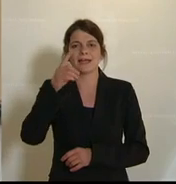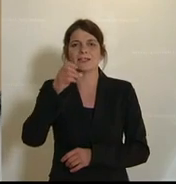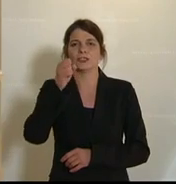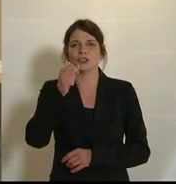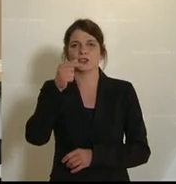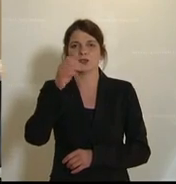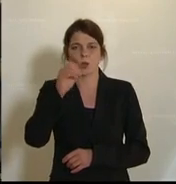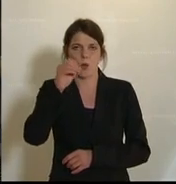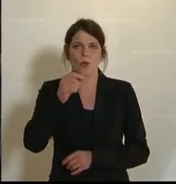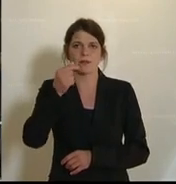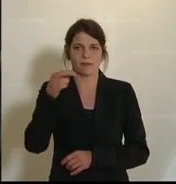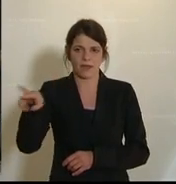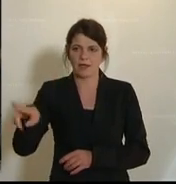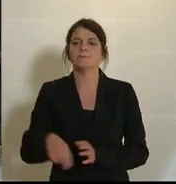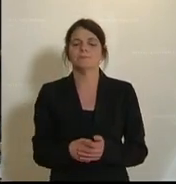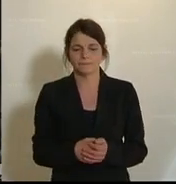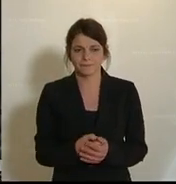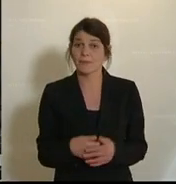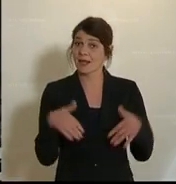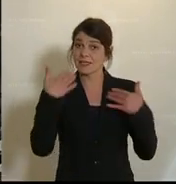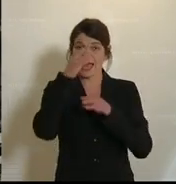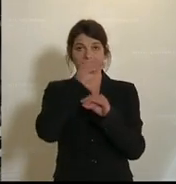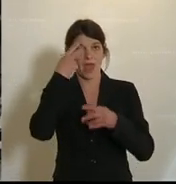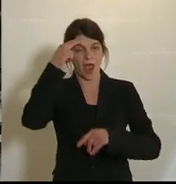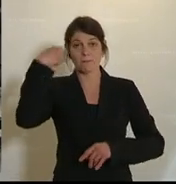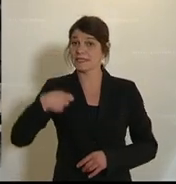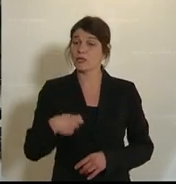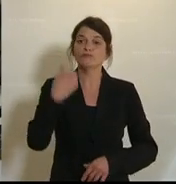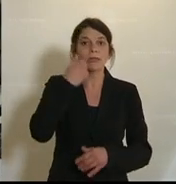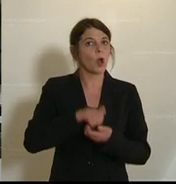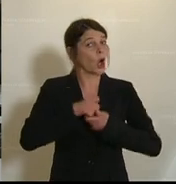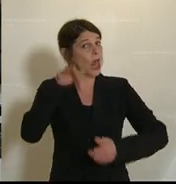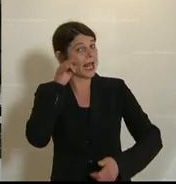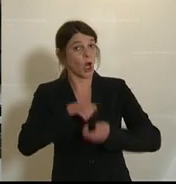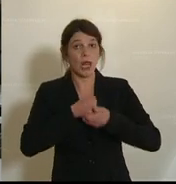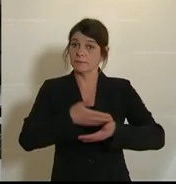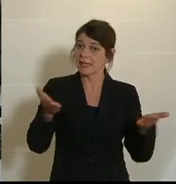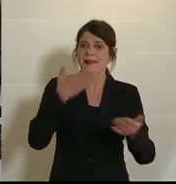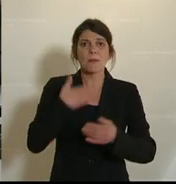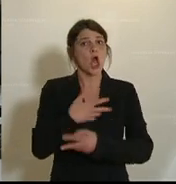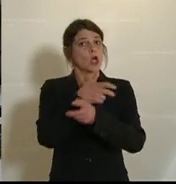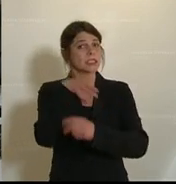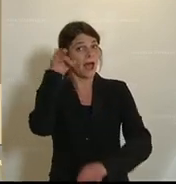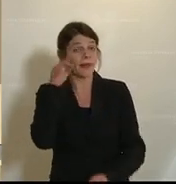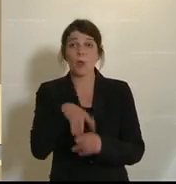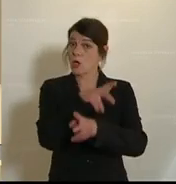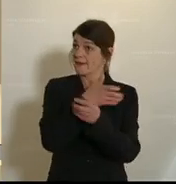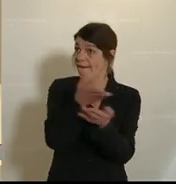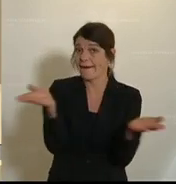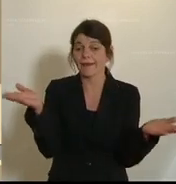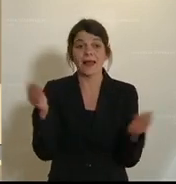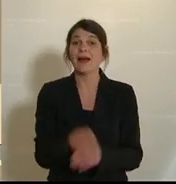Und als nächste Rednerin zu Wort gemeldet ist NEOS-Abgeordnete Henrike Brandstetter. Österreicherinnen und Österreicher, ohne